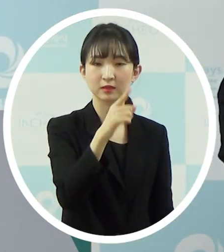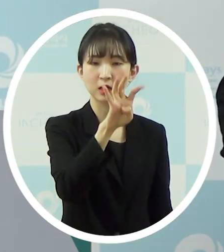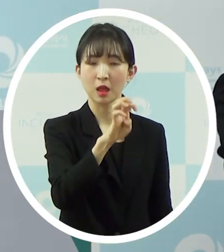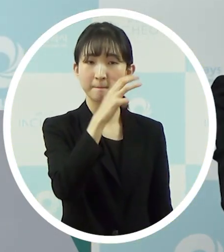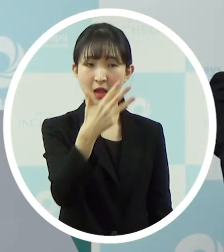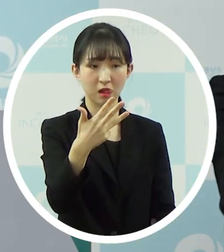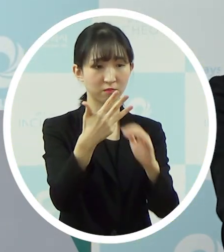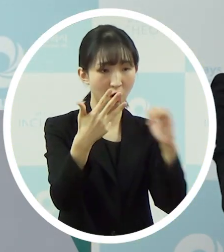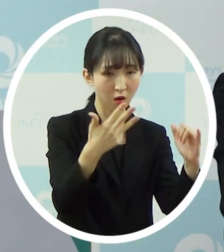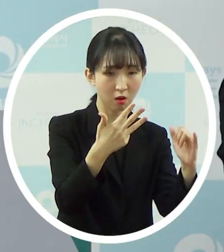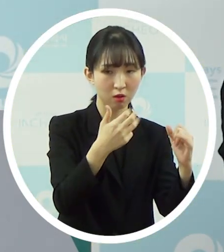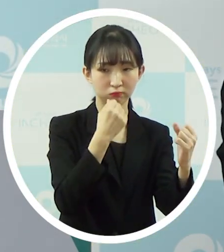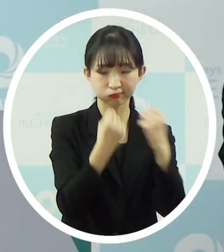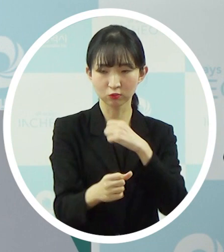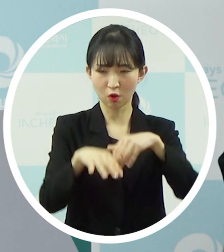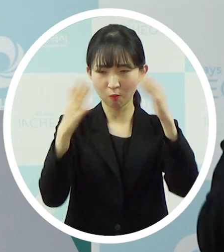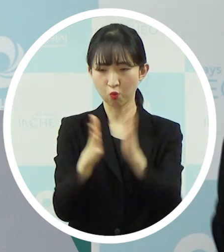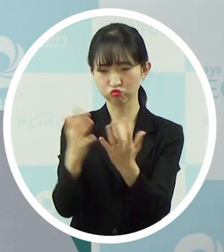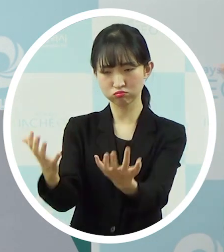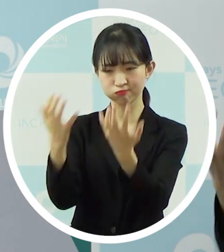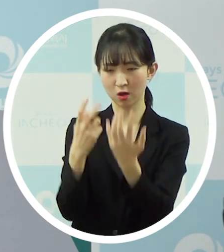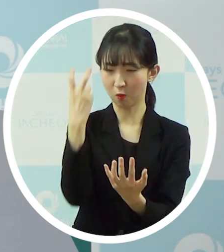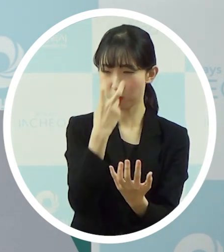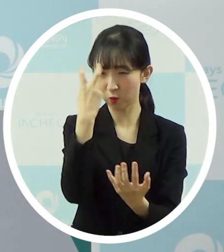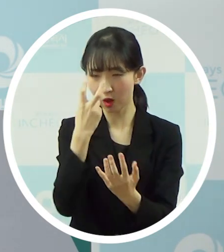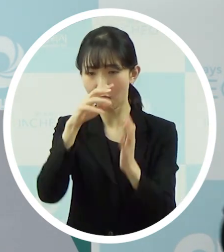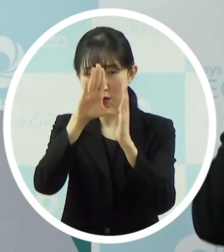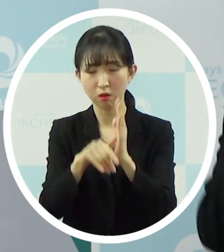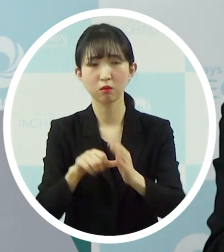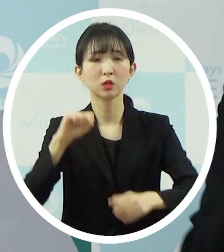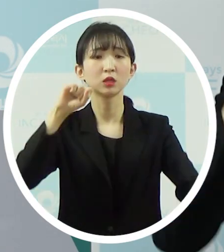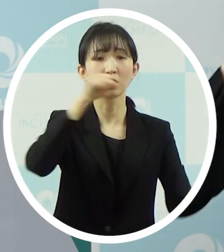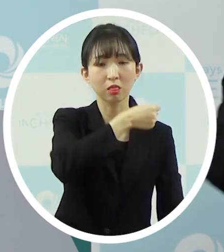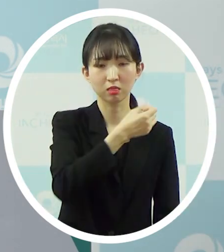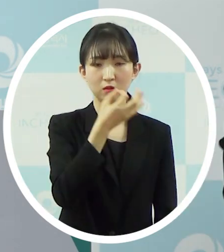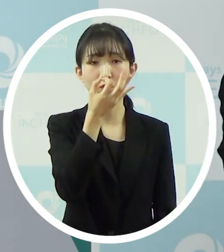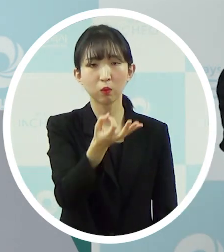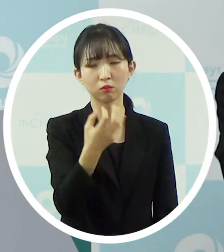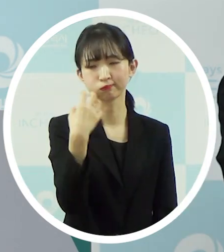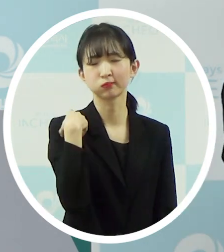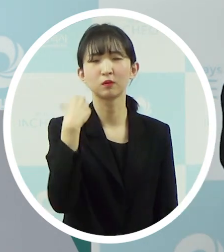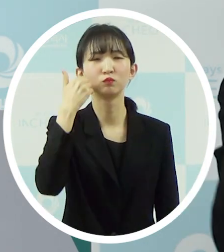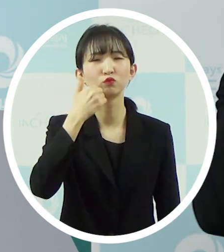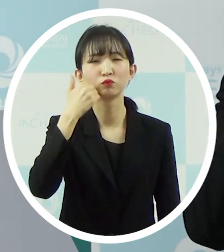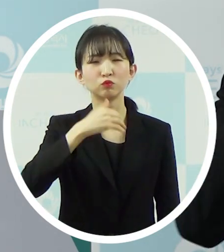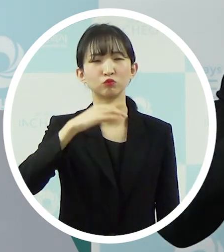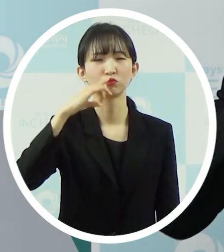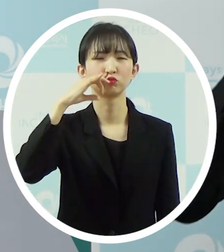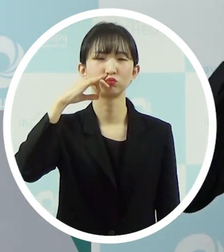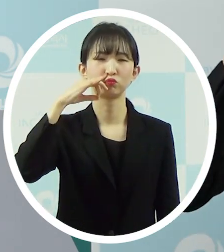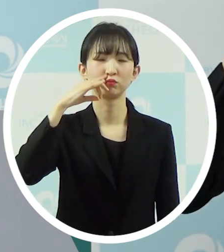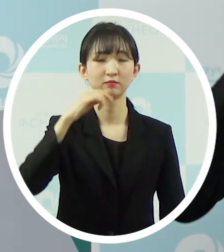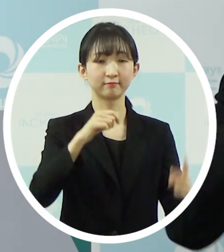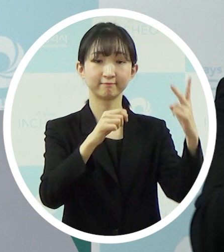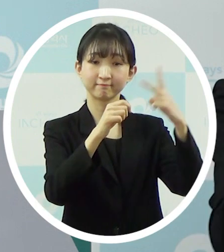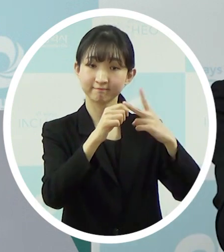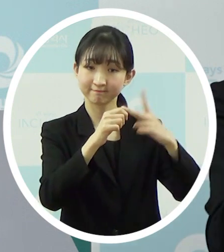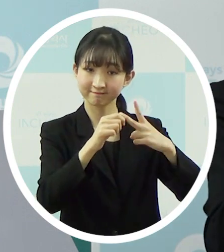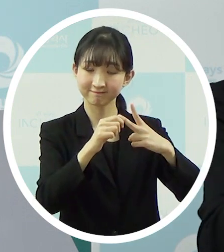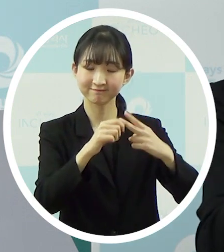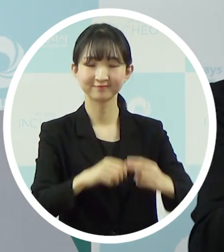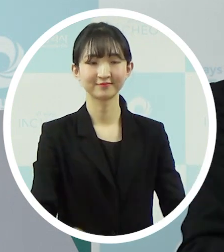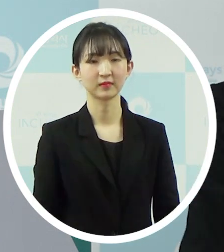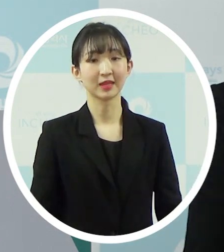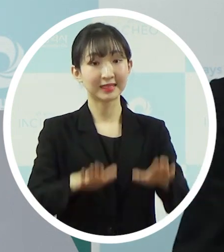네 전수조사에 필요한 비용과 내산은 누가 부담하는 건지 궁금하고요. 또 하나는